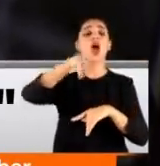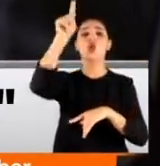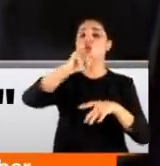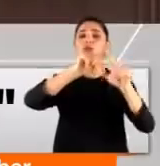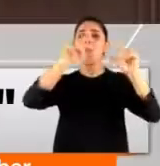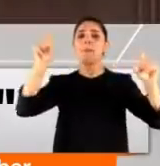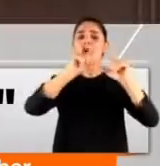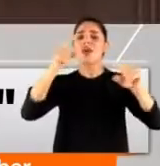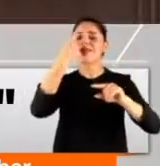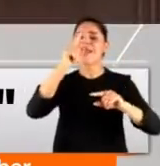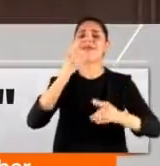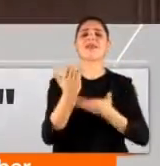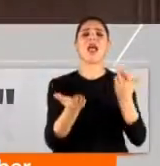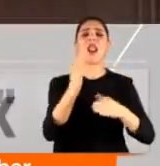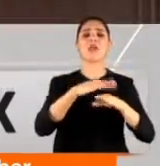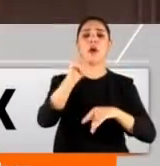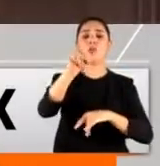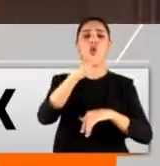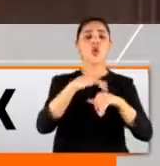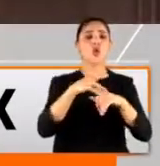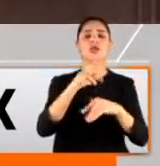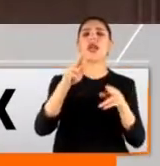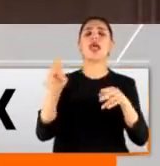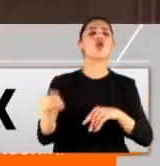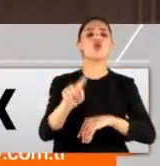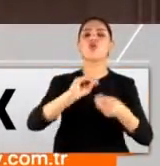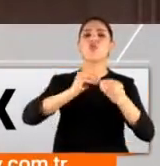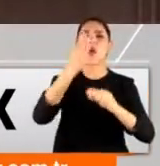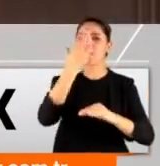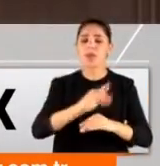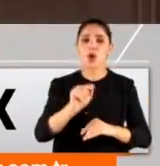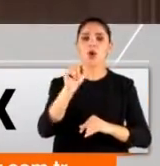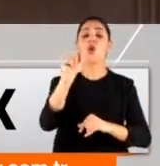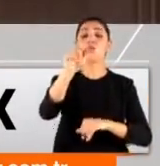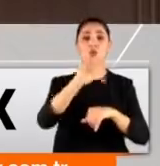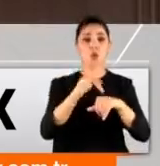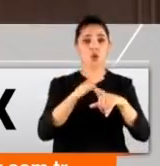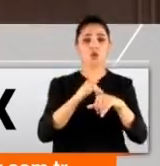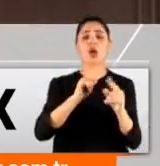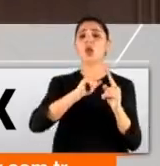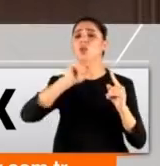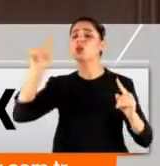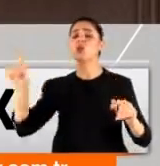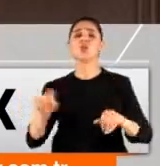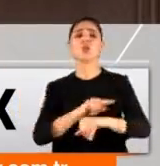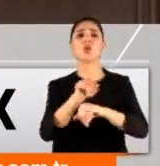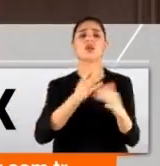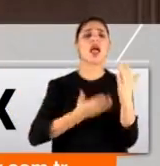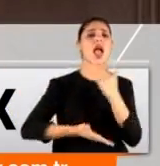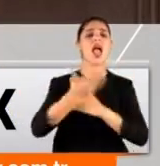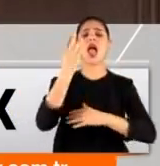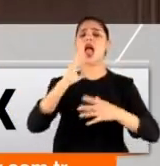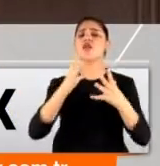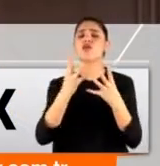tek değerlendirdi. Bu ülkede Kürt sorunu yoktur. Bu ülkede uzunca bir süre en çok